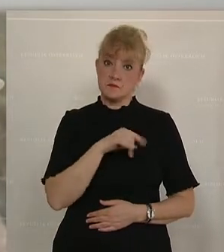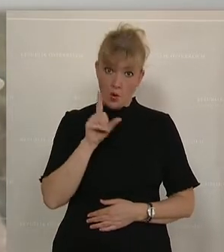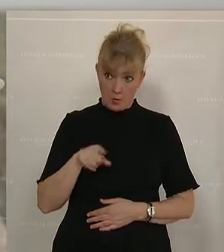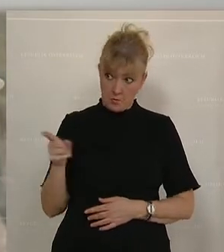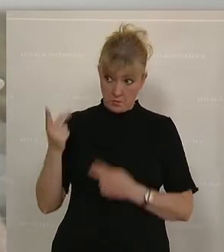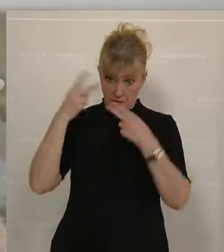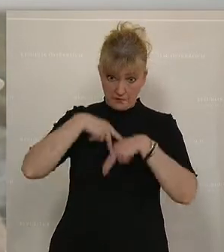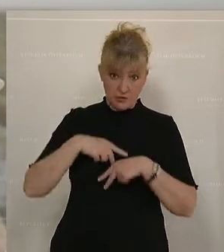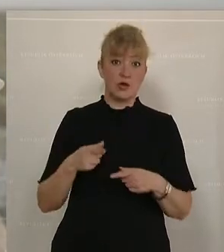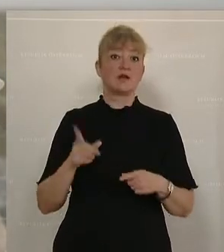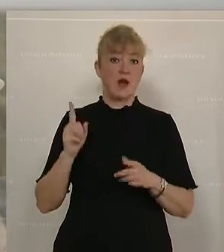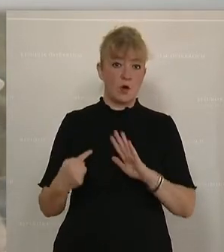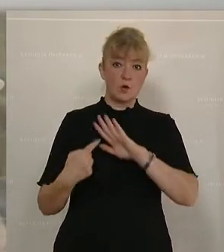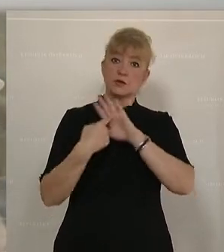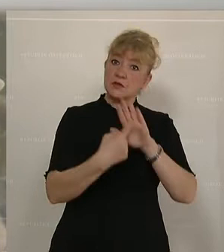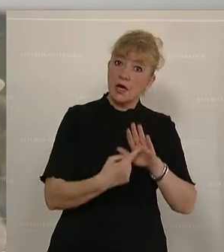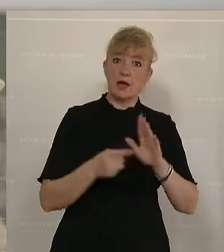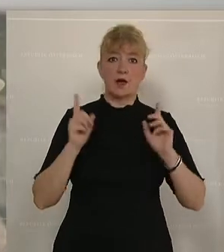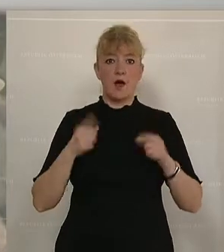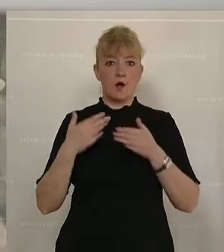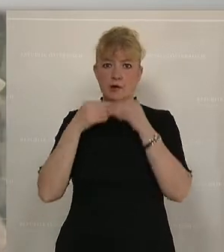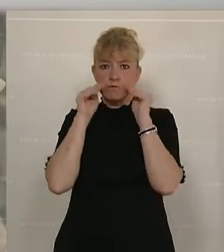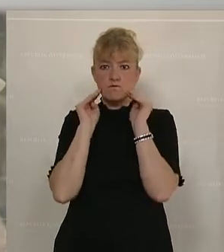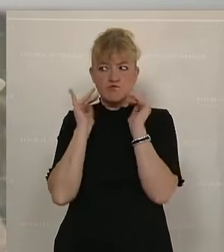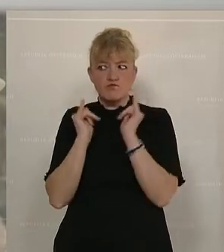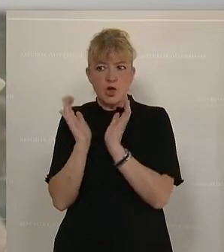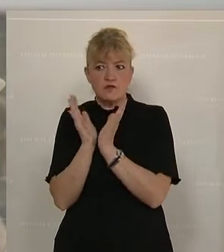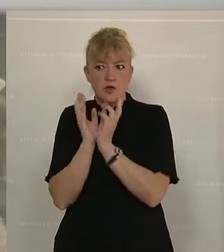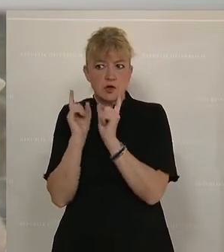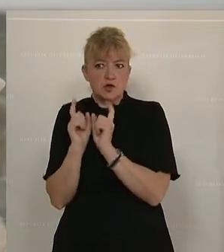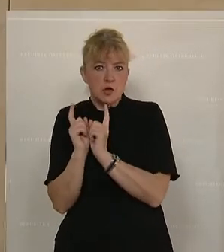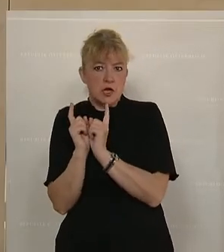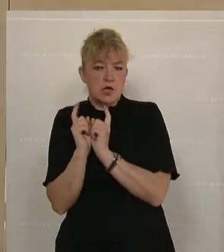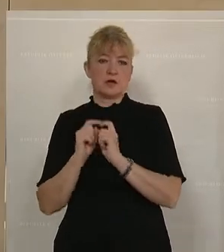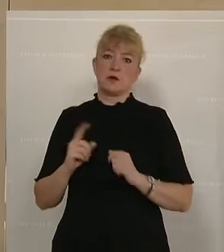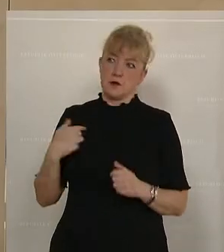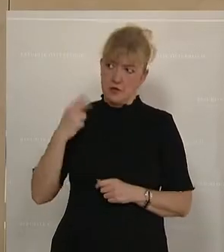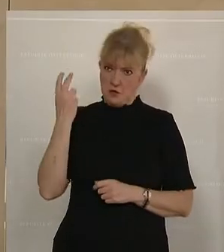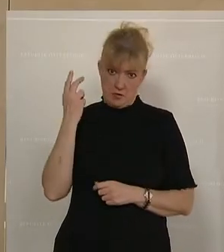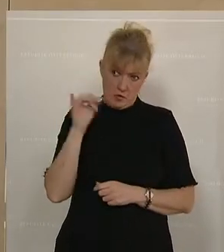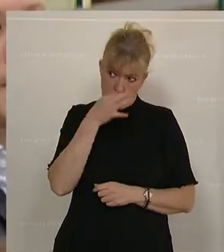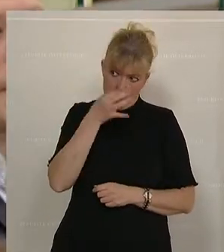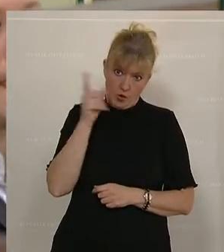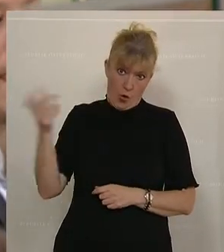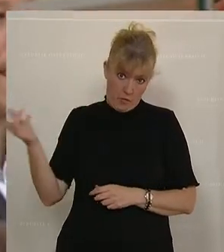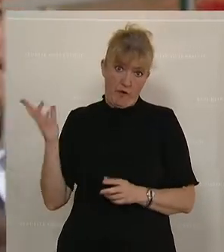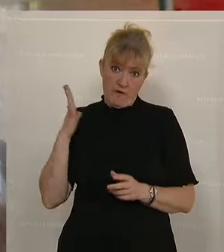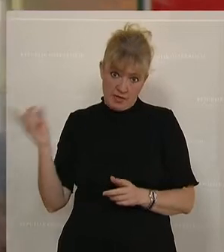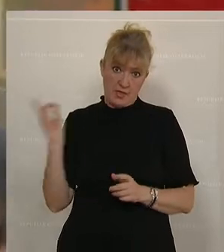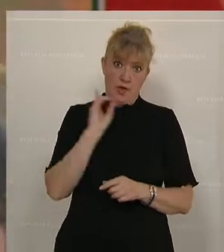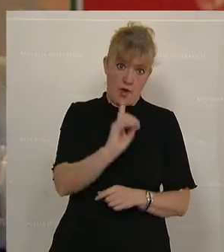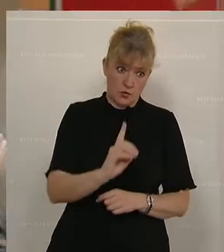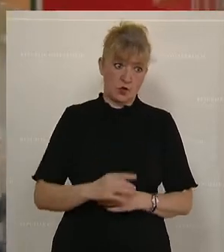sind, auch mit aufzuzeigen und aus dem Schmollwinkel, in dem Sie sich jetzt manövriert haben, herauszukommen. Meine geschätzten Damen und Herren.